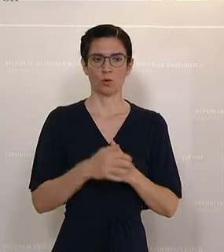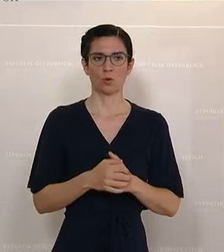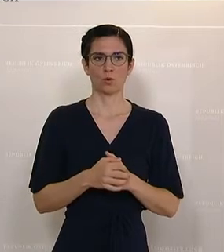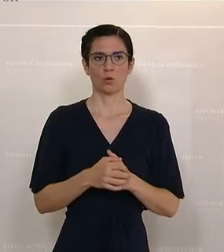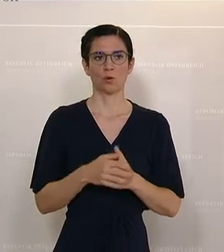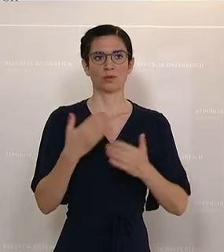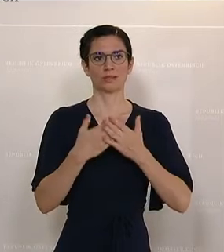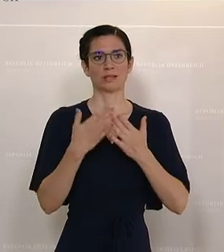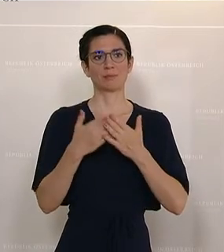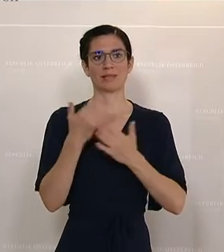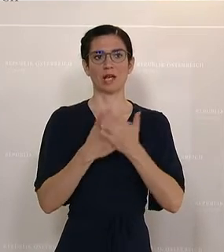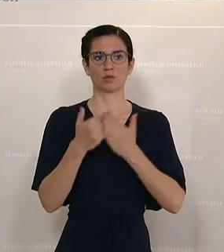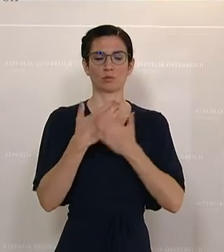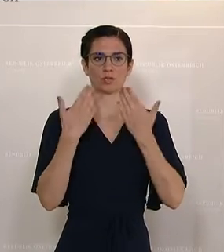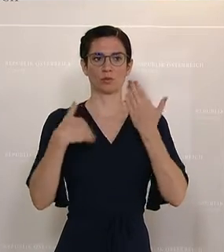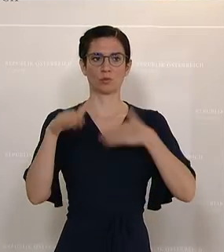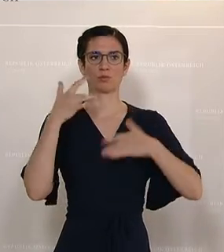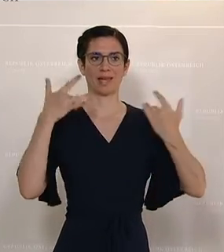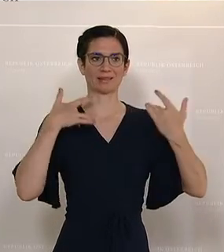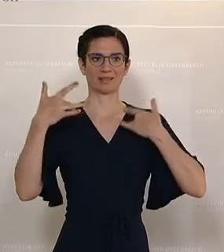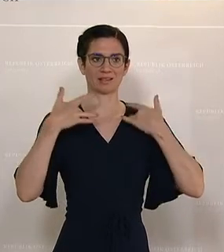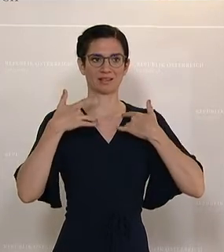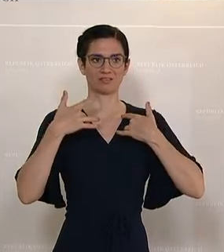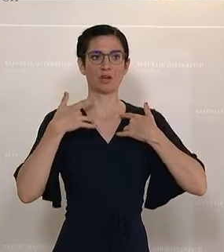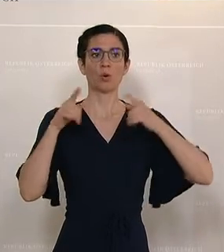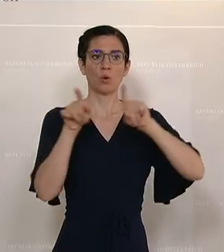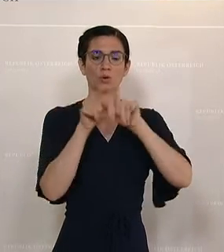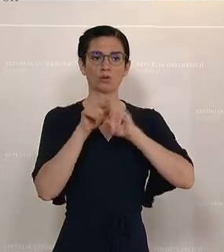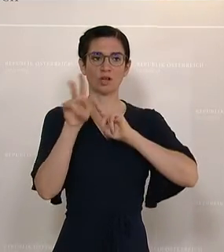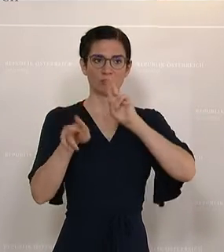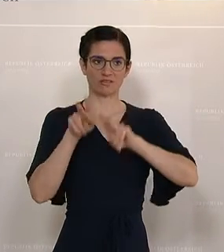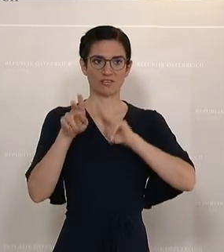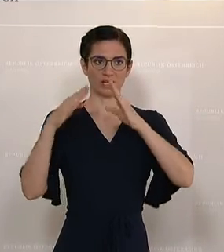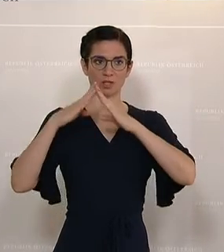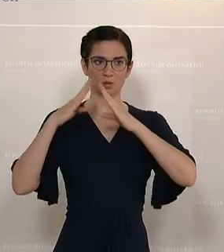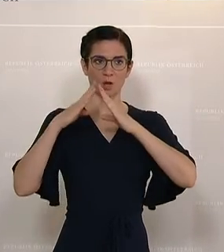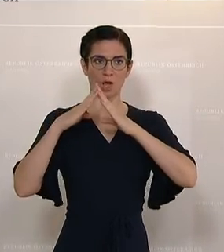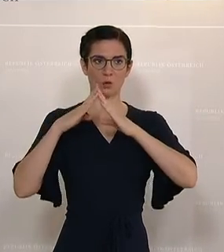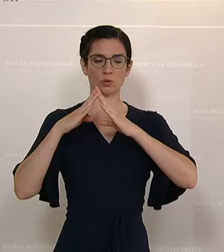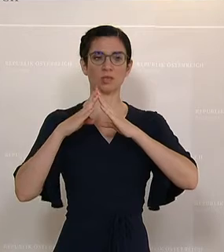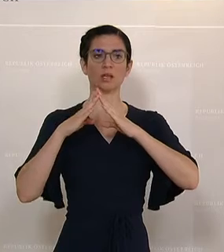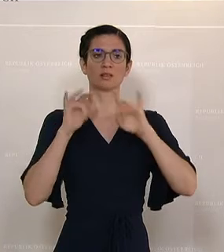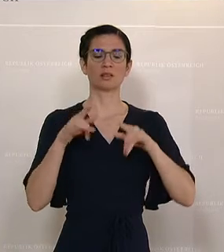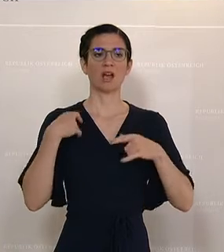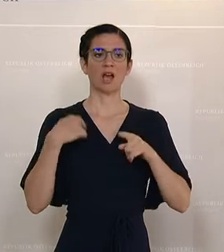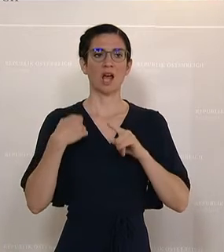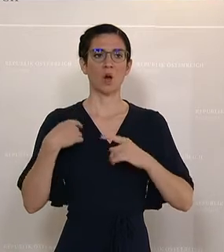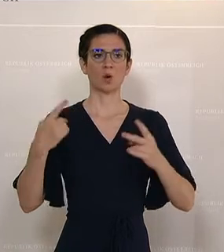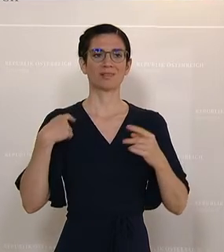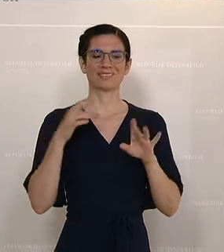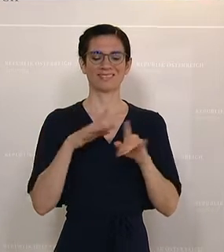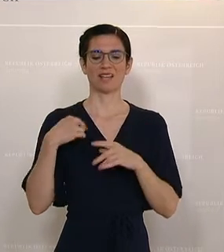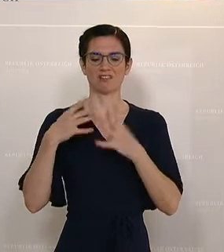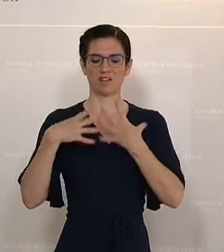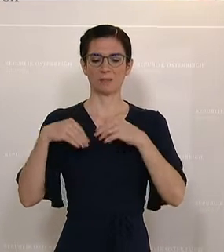attraktiver wird. Und wir stärken auch die Pflege zu Hause. Es ist eben ein Angehörigenbonus dann in der Folge vorgesehen